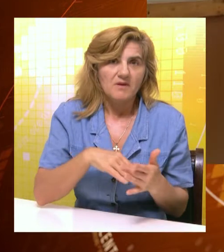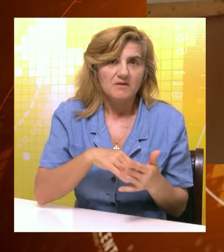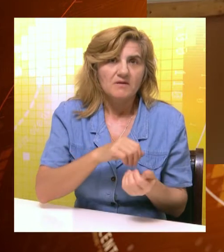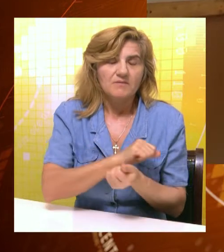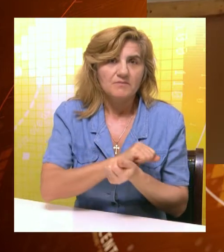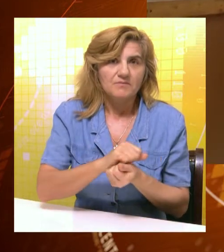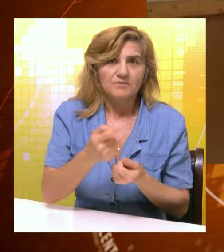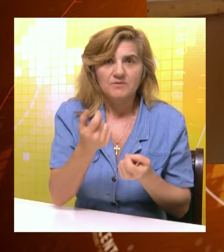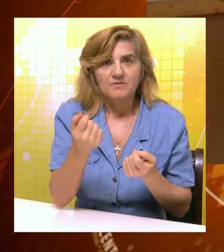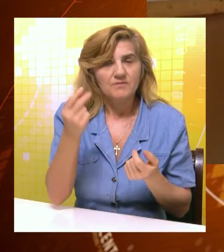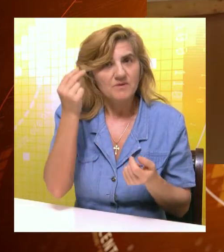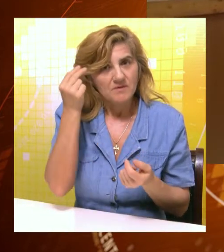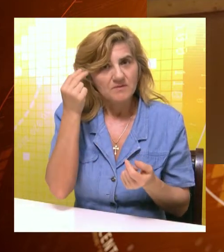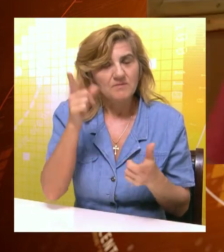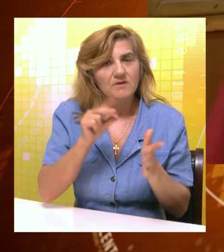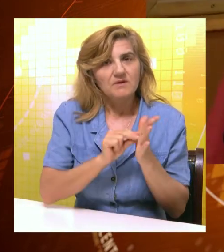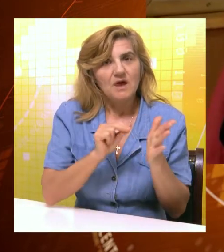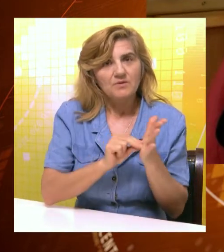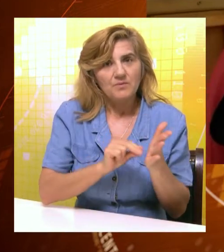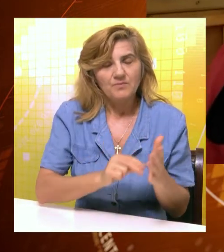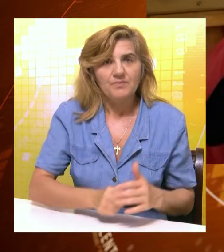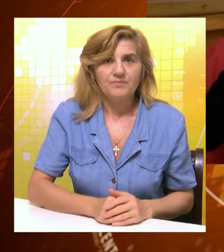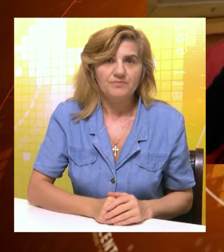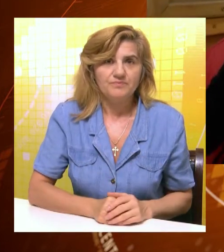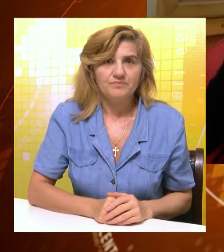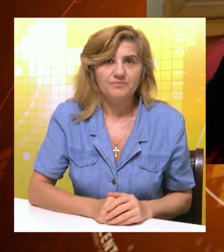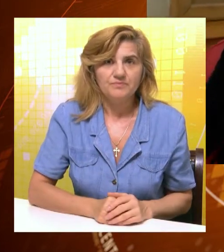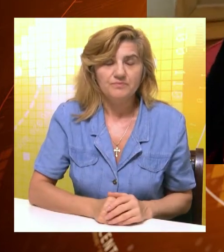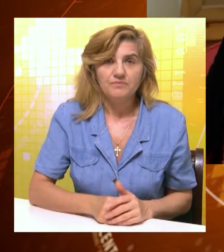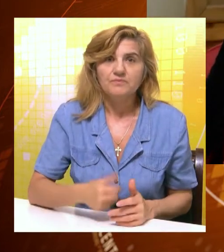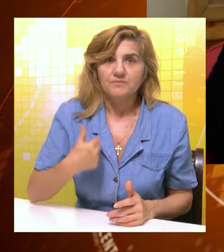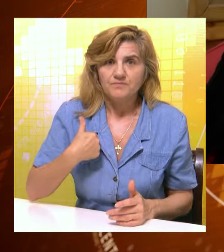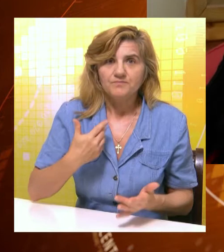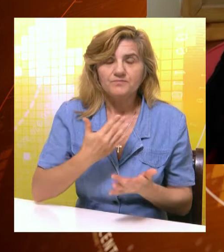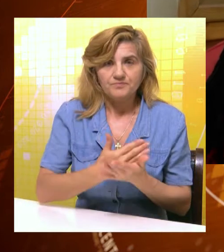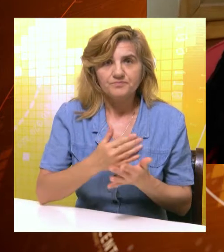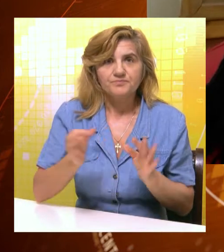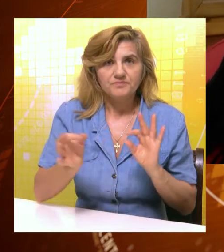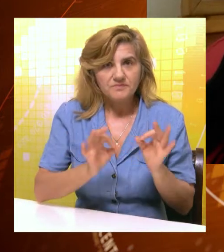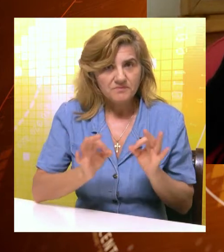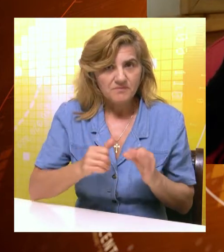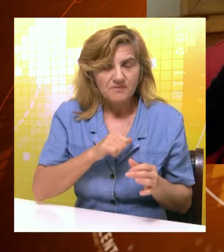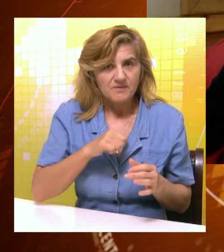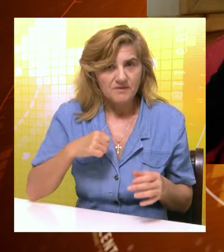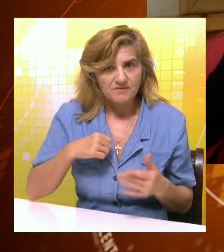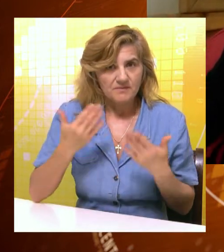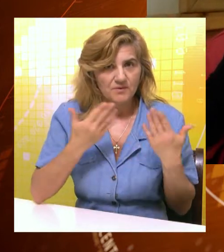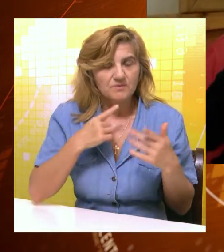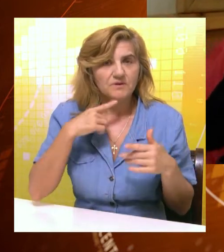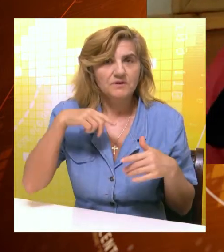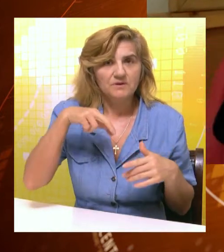učiti sve činjenice i datume i sve. Pa pripremao sam se tako što sam dolazila na pripreme u školu